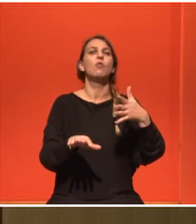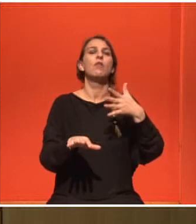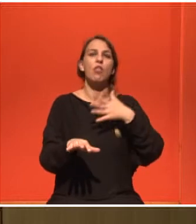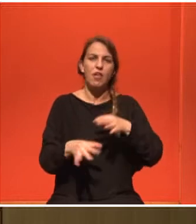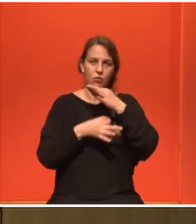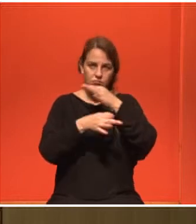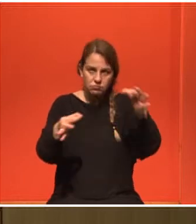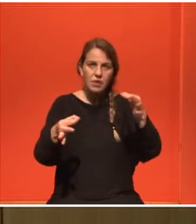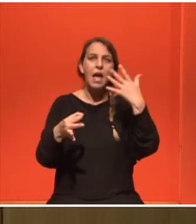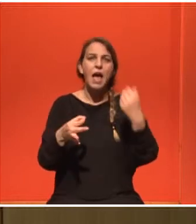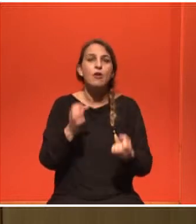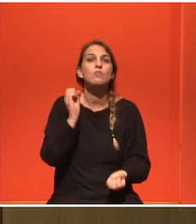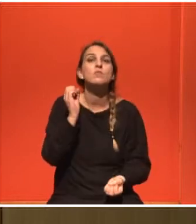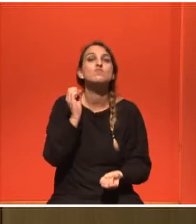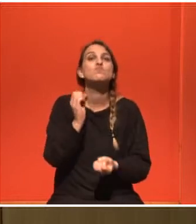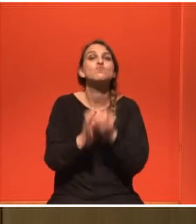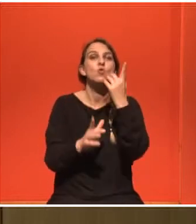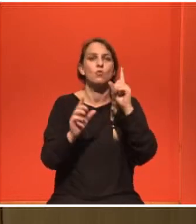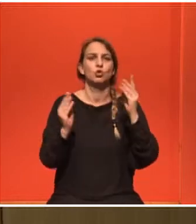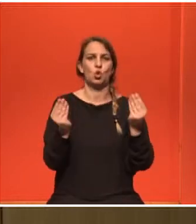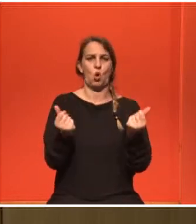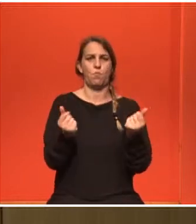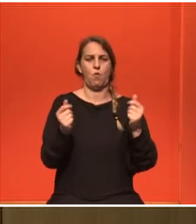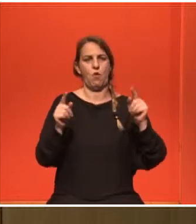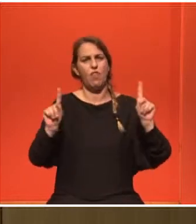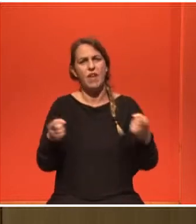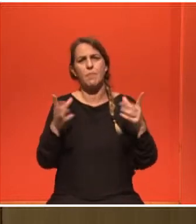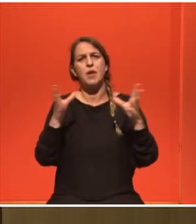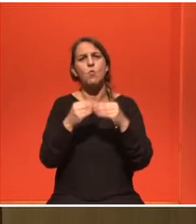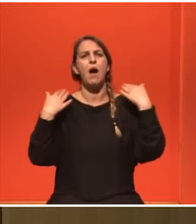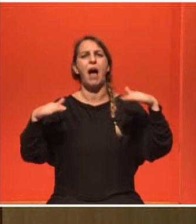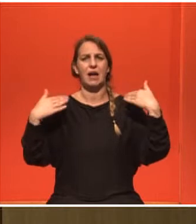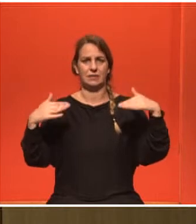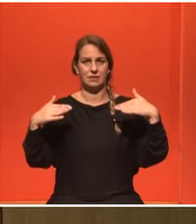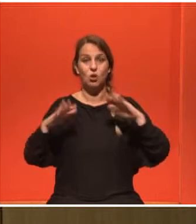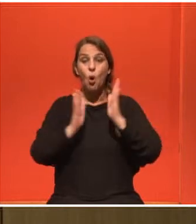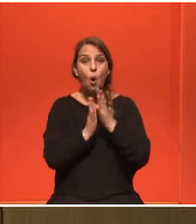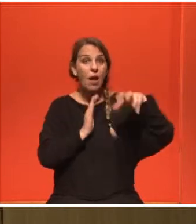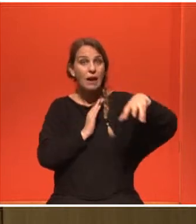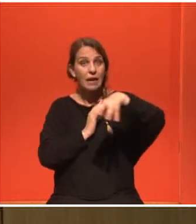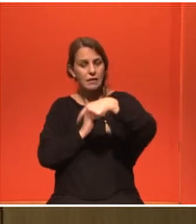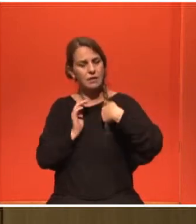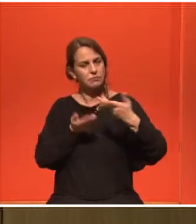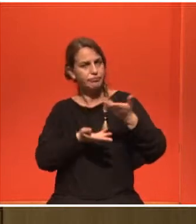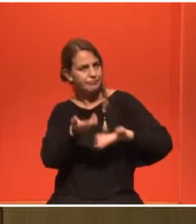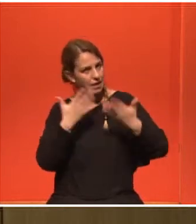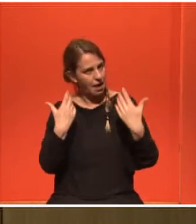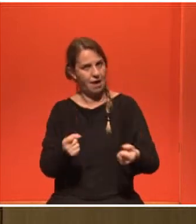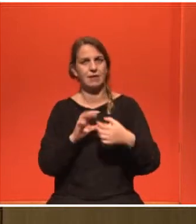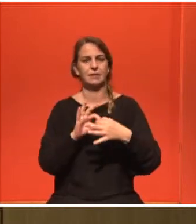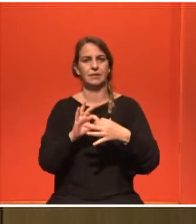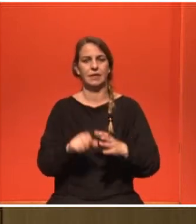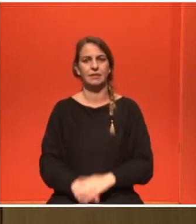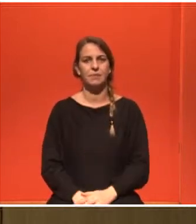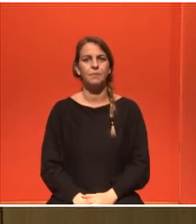πρωτόκαλα και θεραπευτικά πρωτόκαλα για την άσκηση συνεργασία με όλες τις κλινικές. Μια ερώτηση εδώ για εσάς